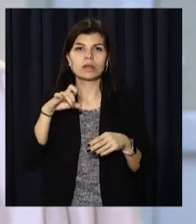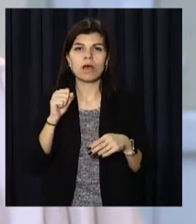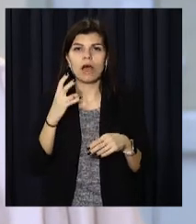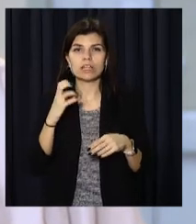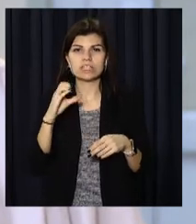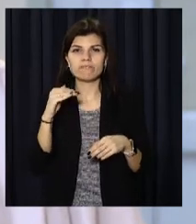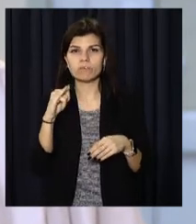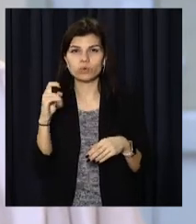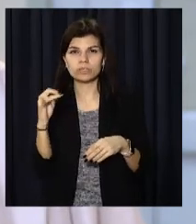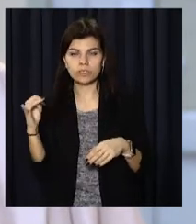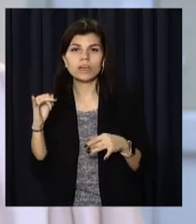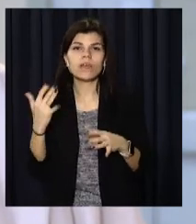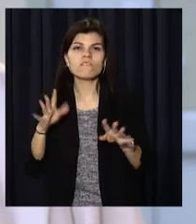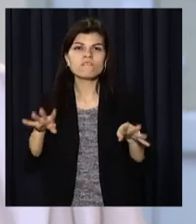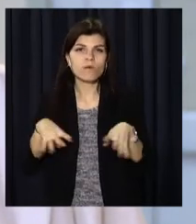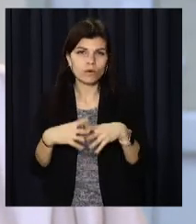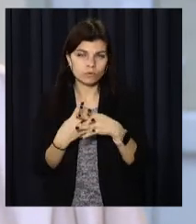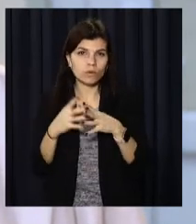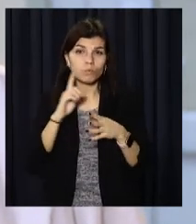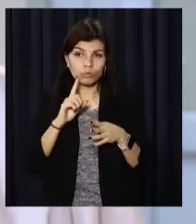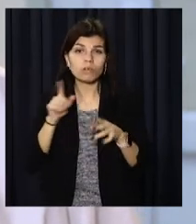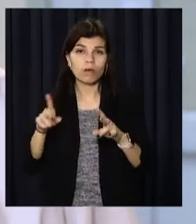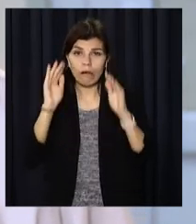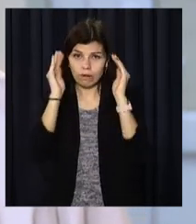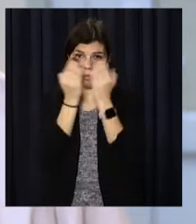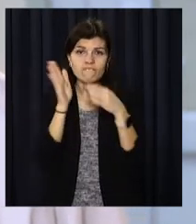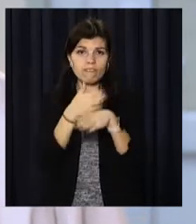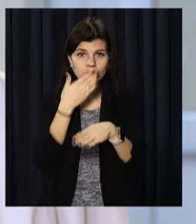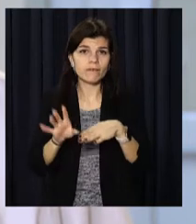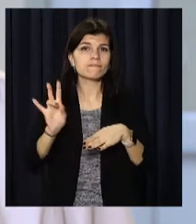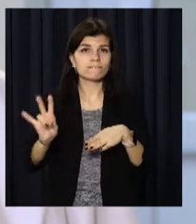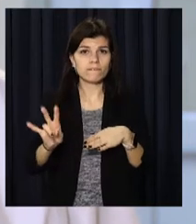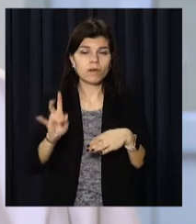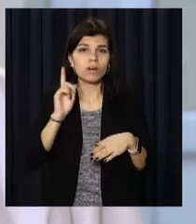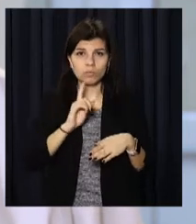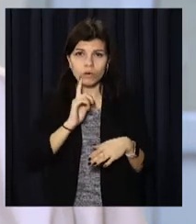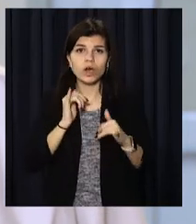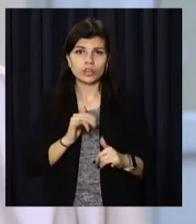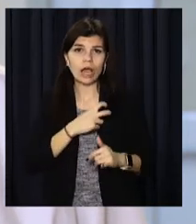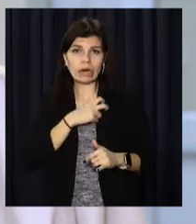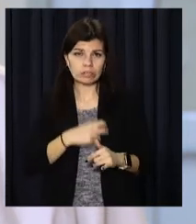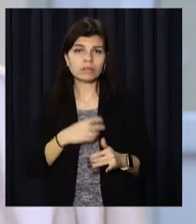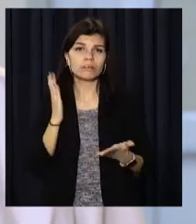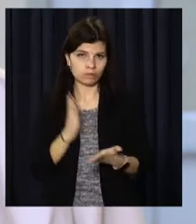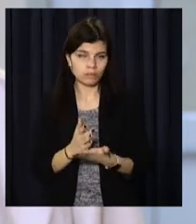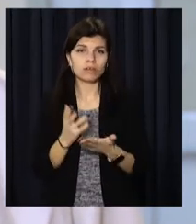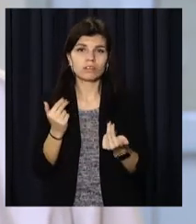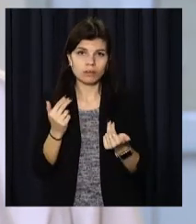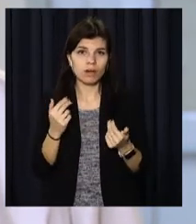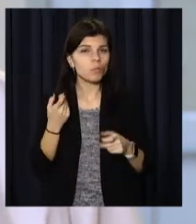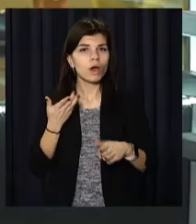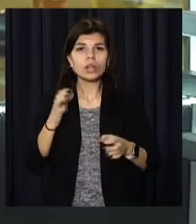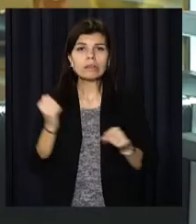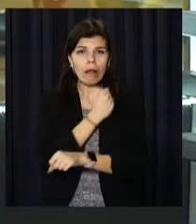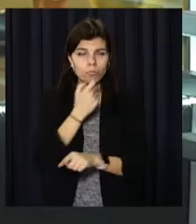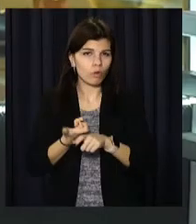заходи для відновлення його стану. Доки пацієнт перебуває в реанімаційному відділенні, зазвичай ризики для життя завжди є. Травма досить важка.